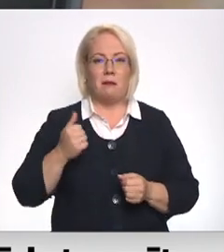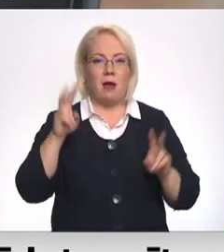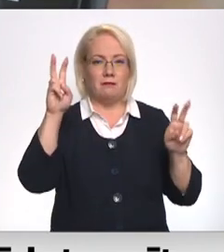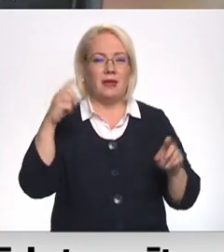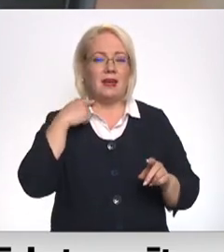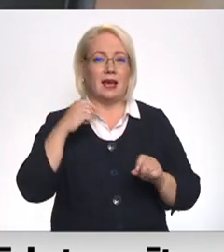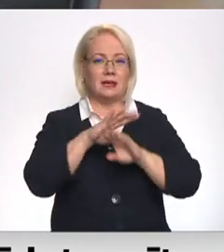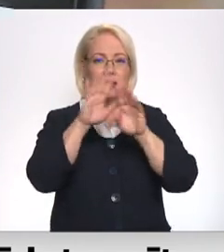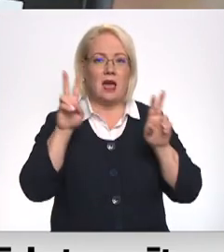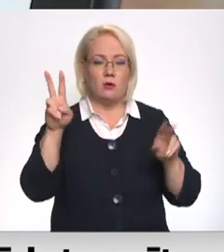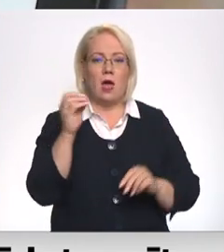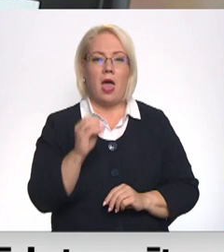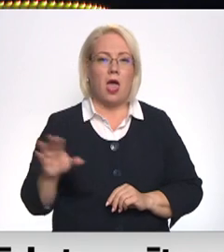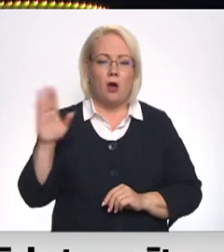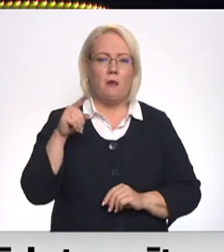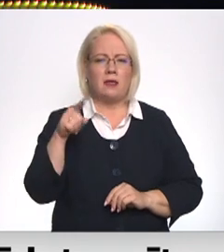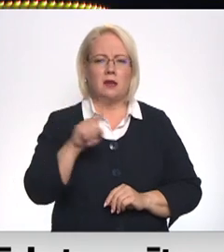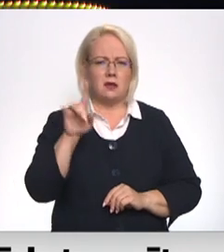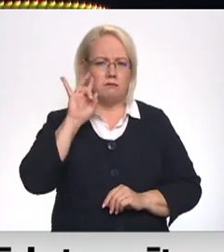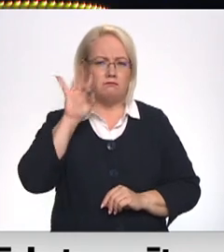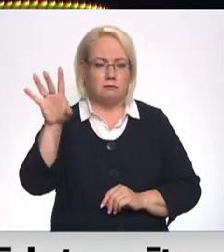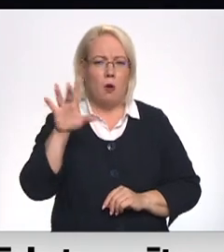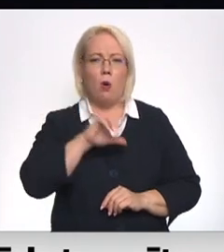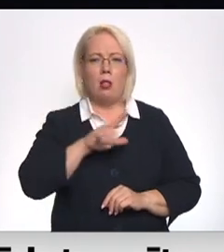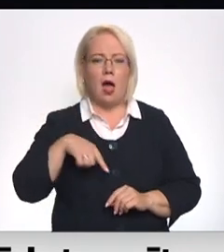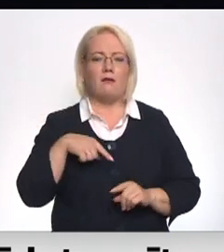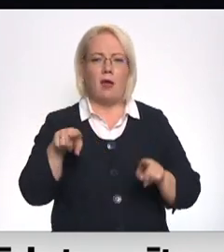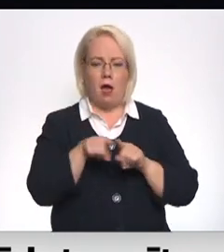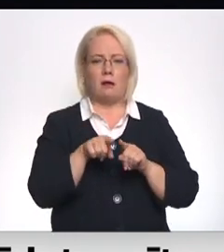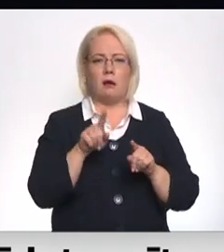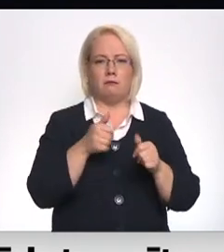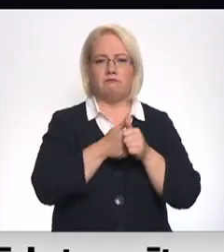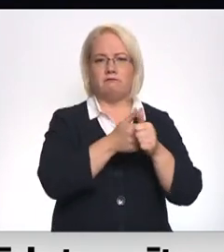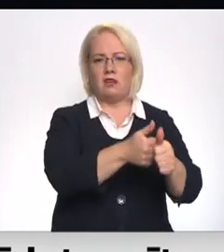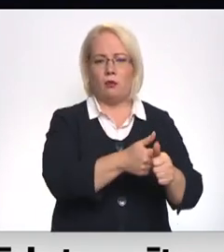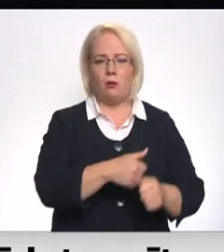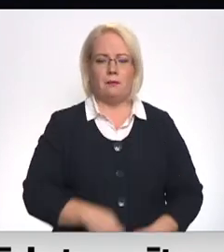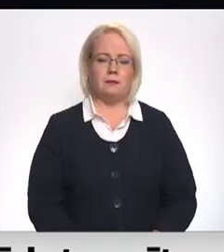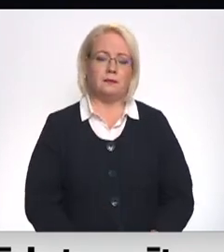projekti Eiropā kļuvuši populāri vien pēdējo gadu laikām, un Latviju ir neatpaliekot. Dāvids Frenefels, Ivans Milovs, Latvijas televīzija.